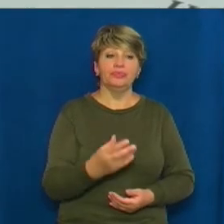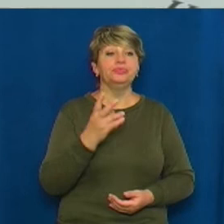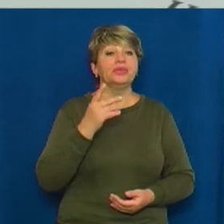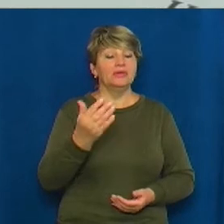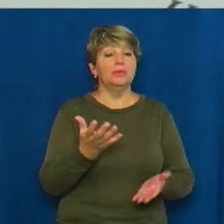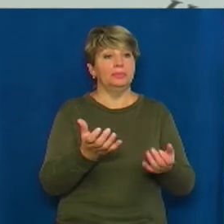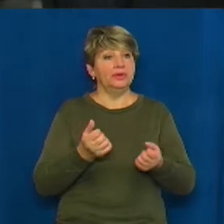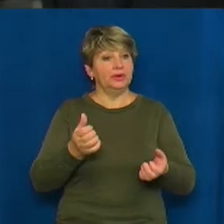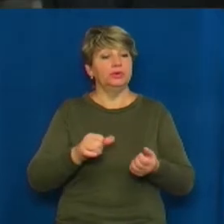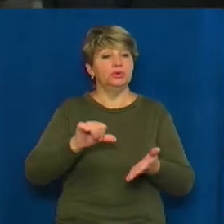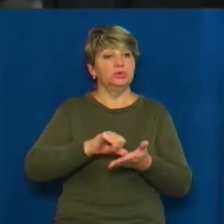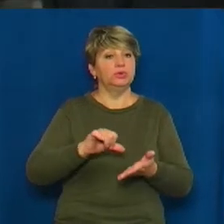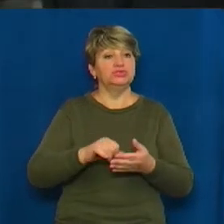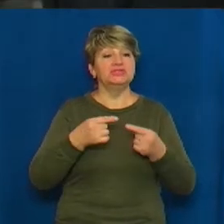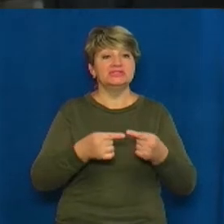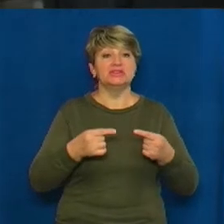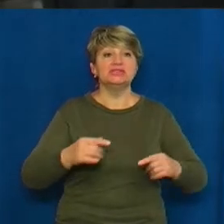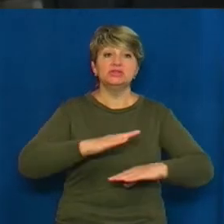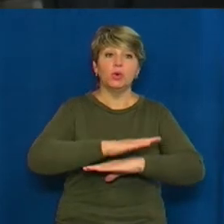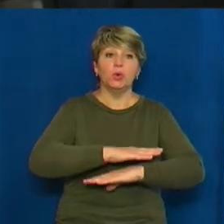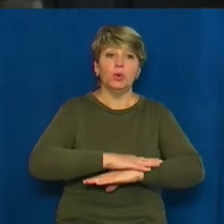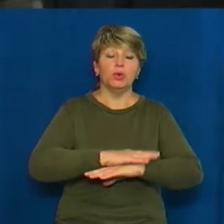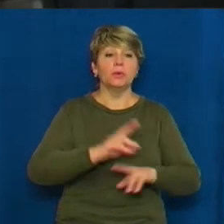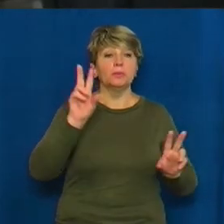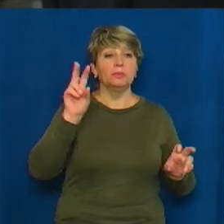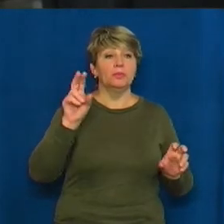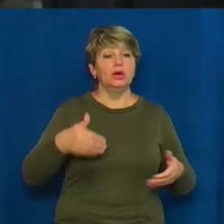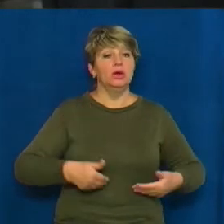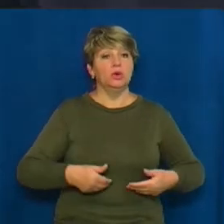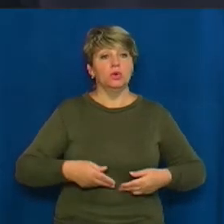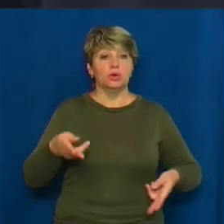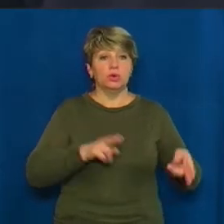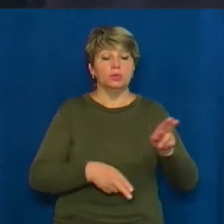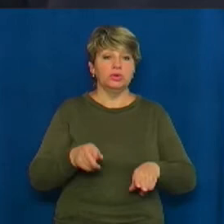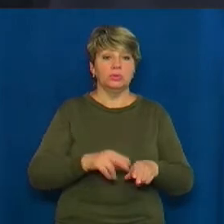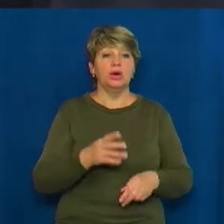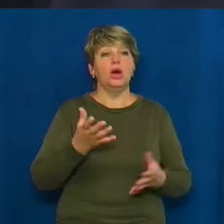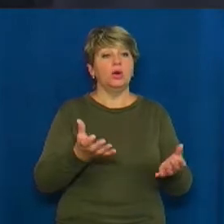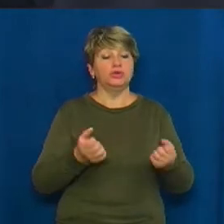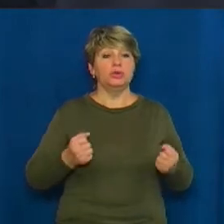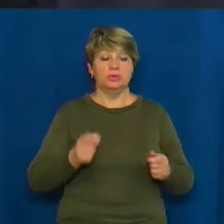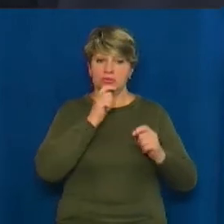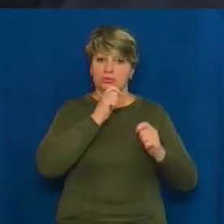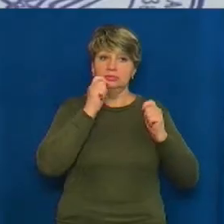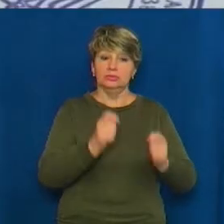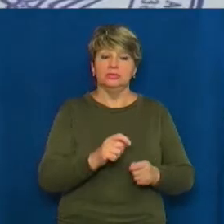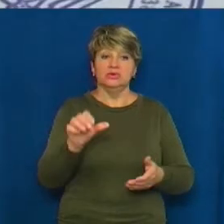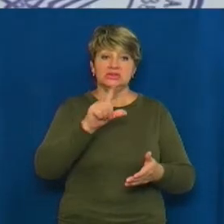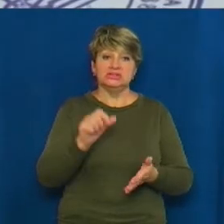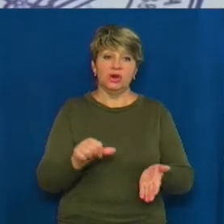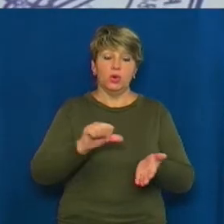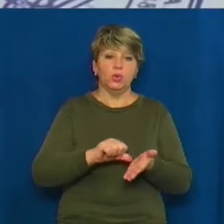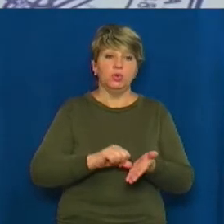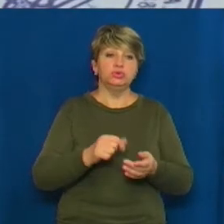участь у методичній розробці уроків, присвячених темі Голодомору. У 2018 році вона отримала нагороду за участь у міжнародному конкурсі